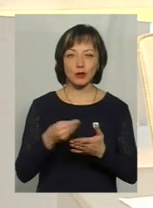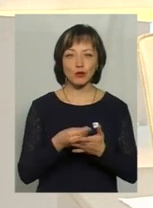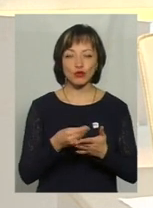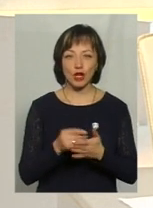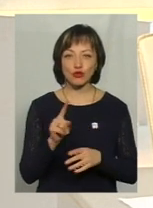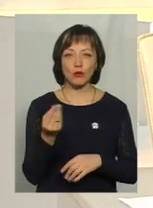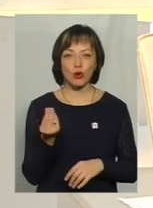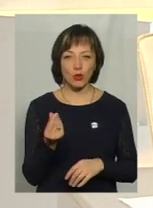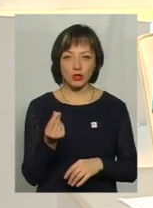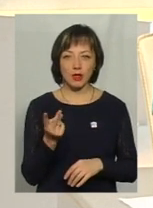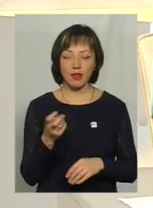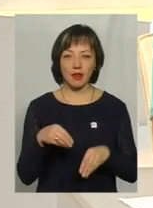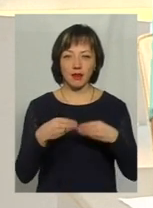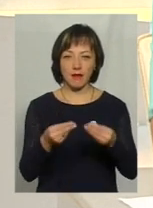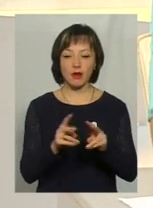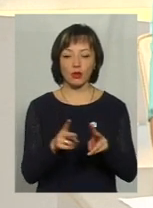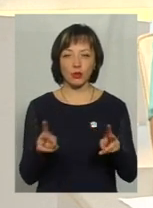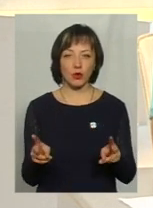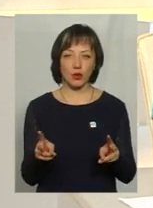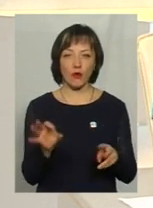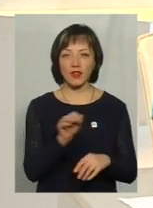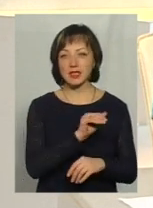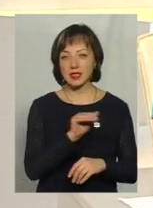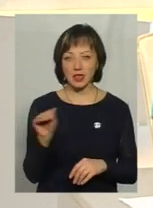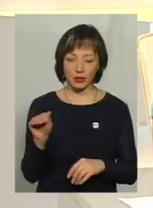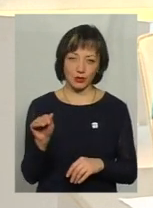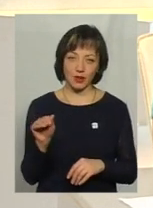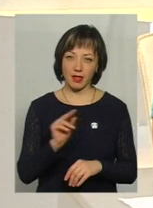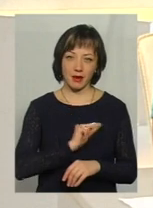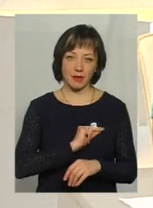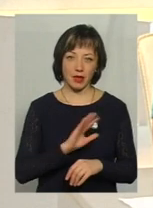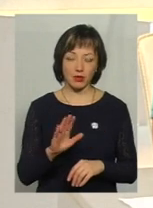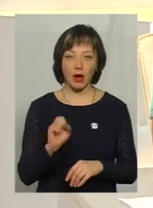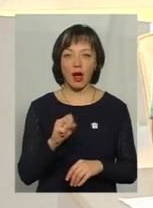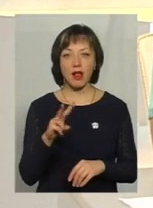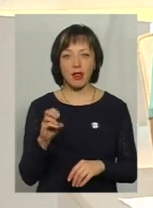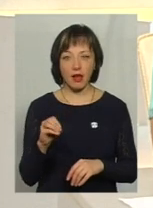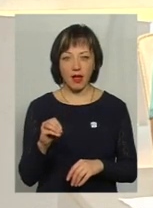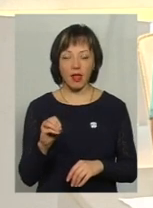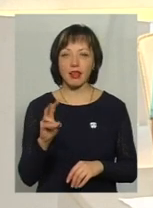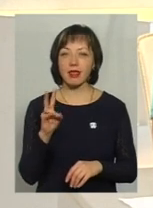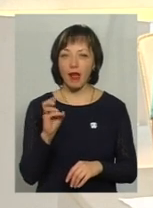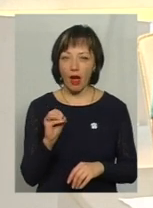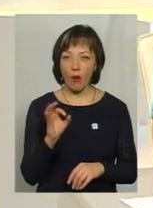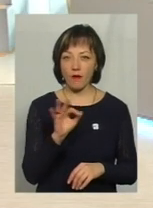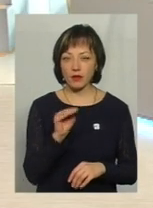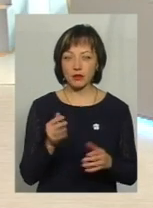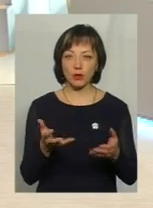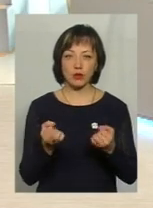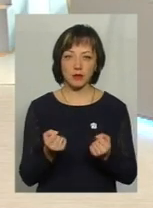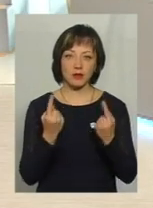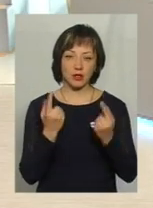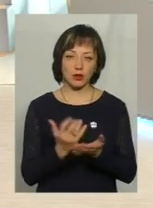щоб гроші не нараховувалися тим, хто офіційно не працює, але неофіційно отримує